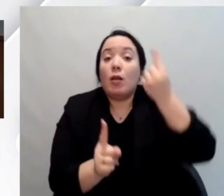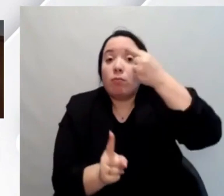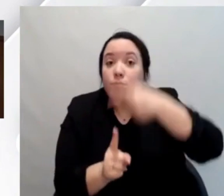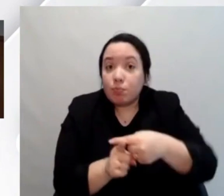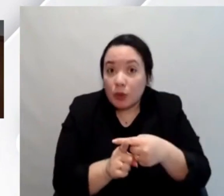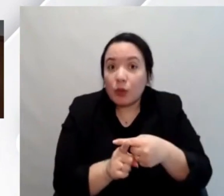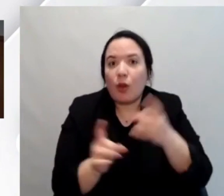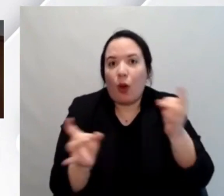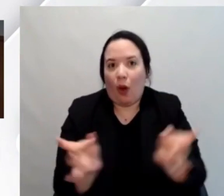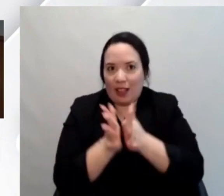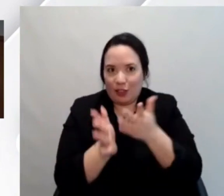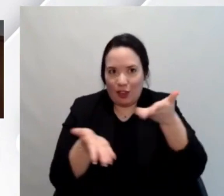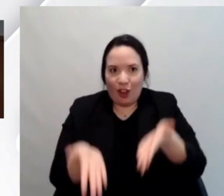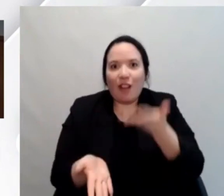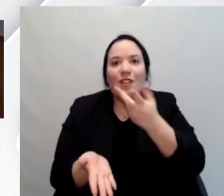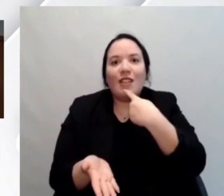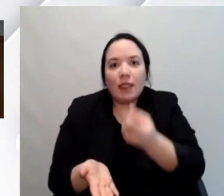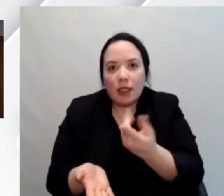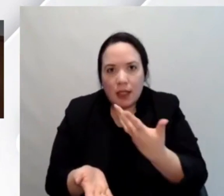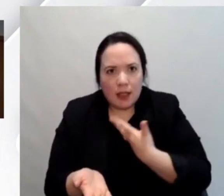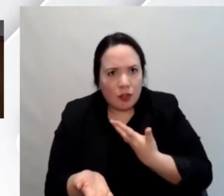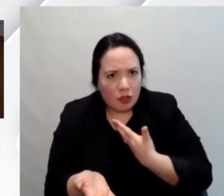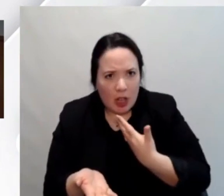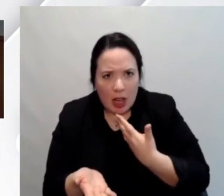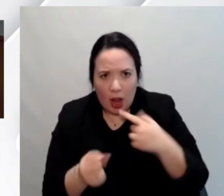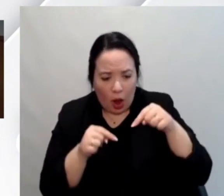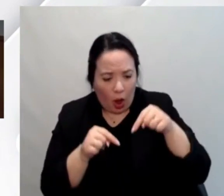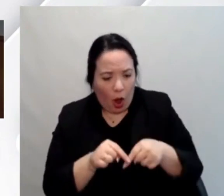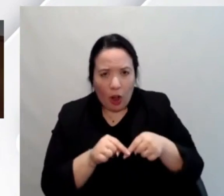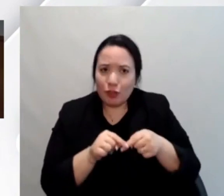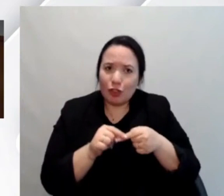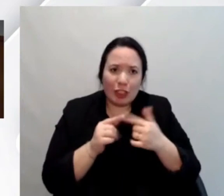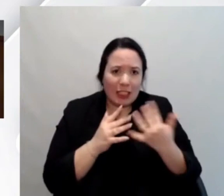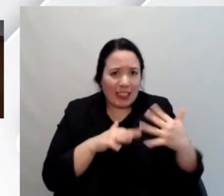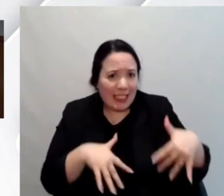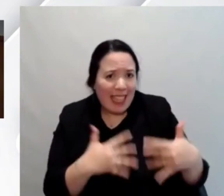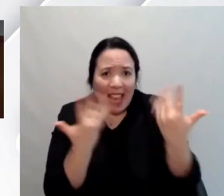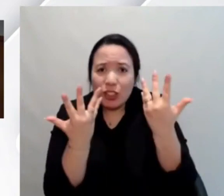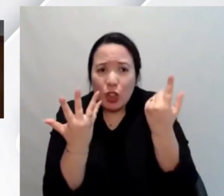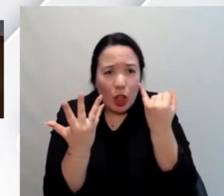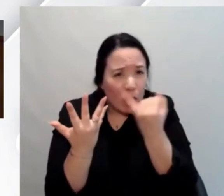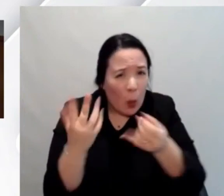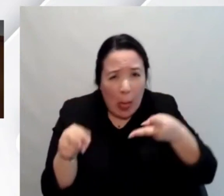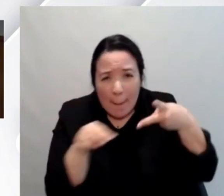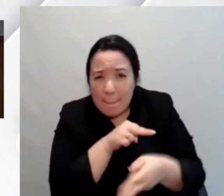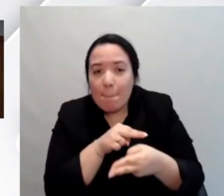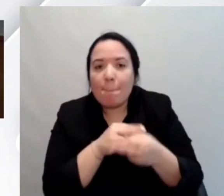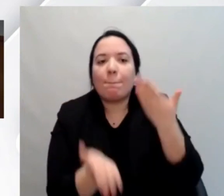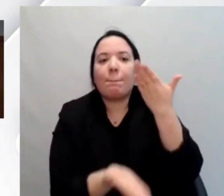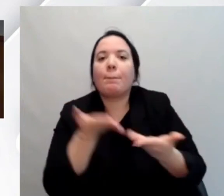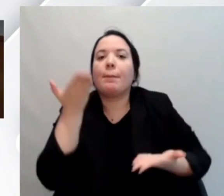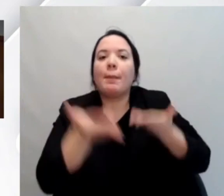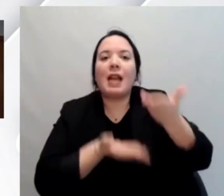per dire che ci sono gli ultimi dieci giorni proprio a partire da oggi per presentare proposte